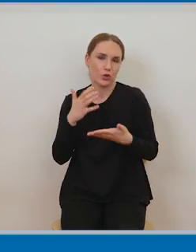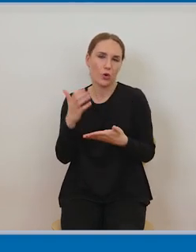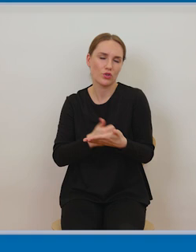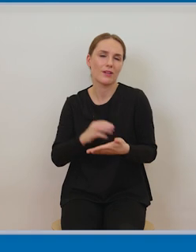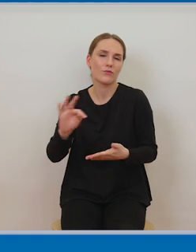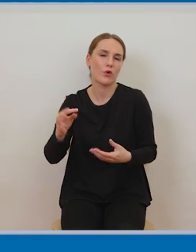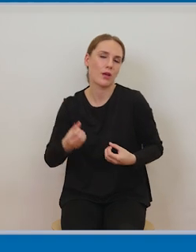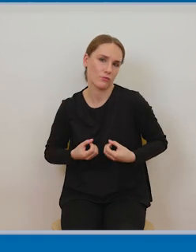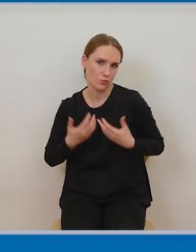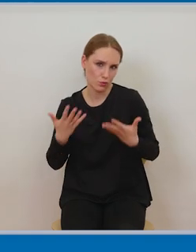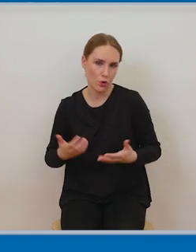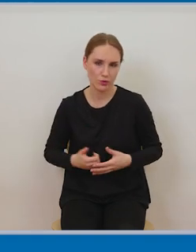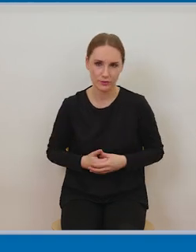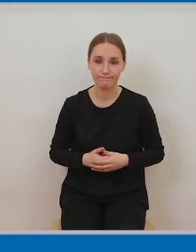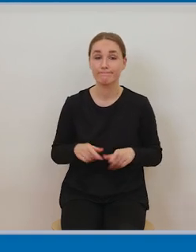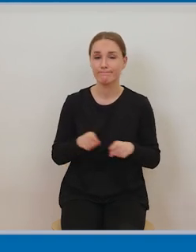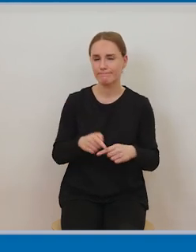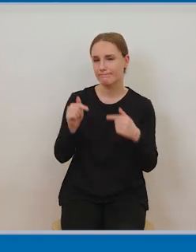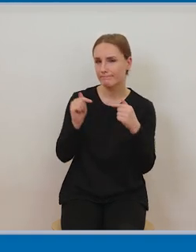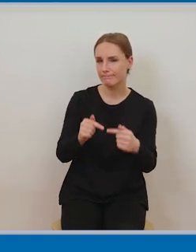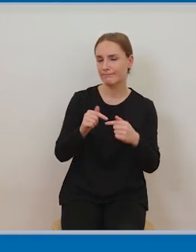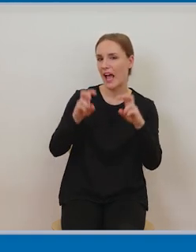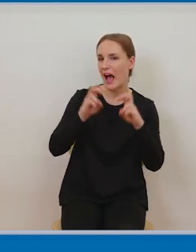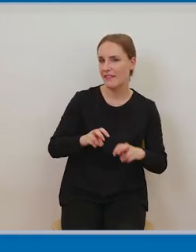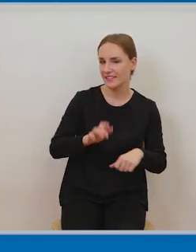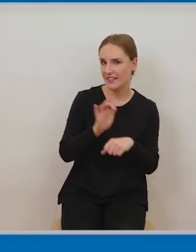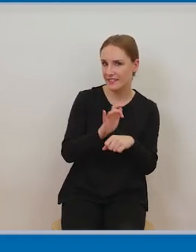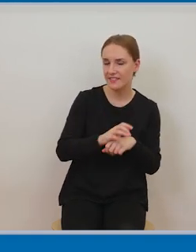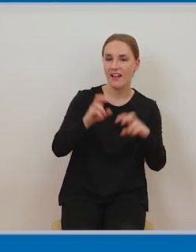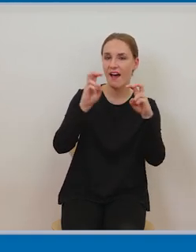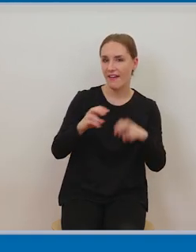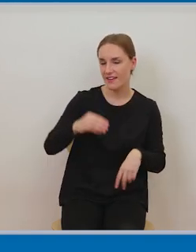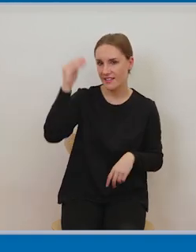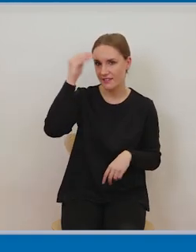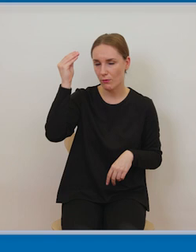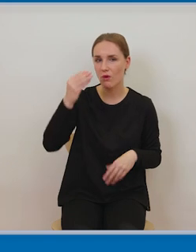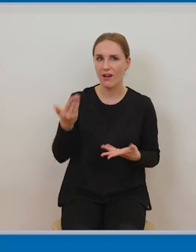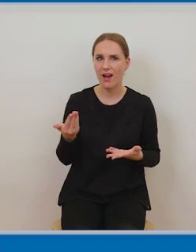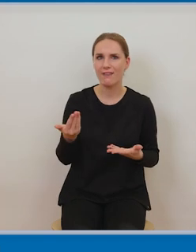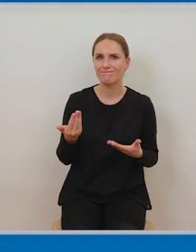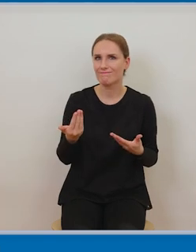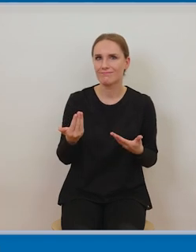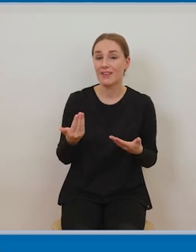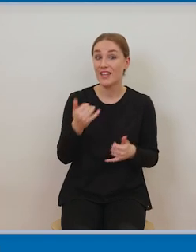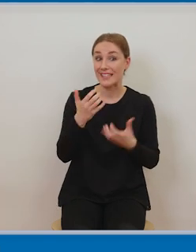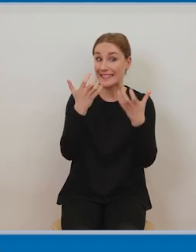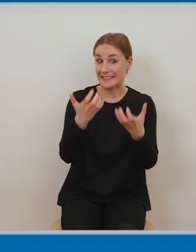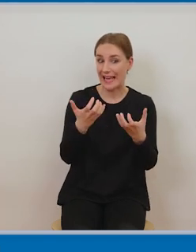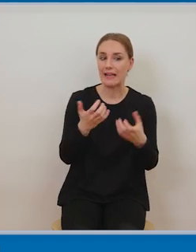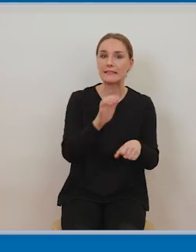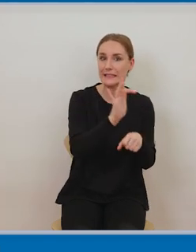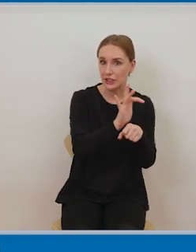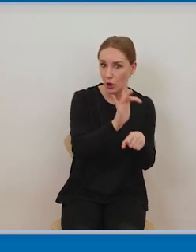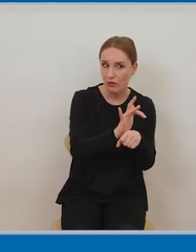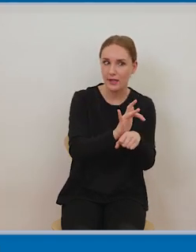czytelnikowi do czego się odnosimy tutaj są te możliwości które daje nam prawo cytatu także prawa gatunku